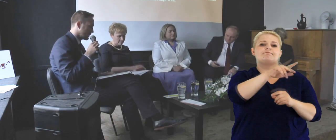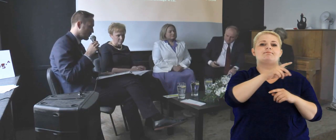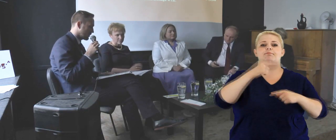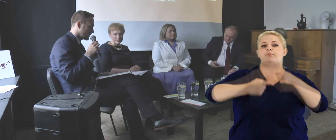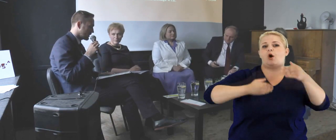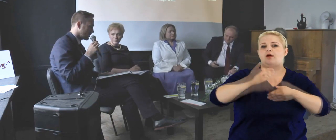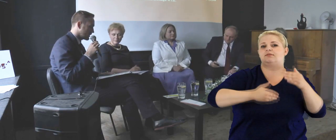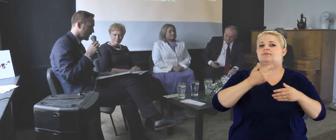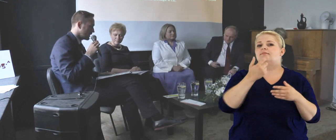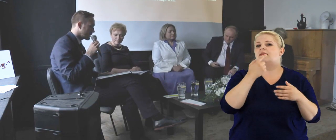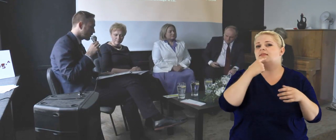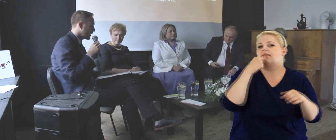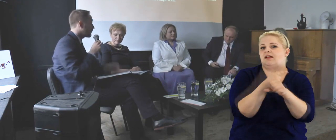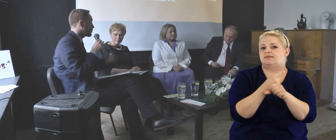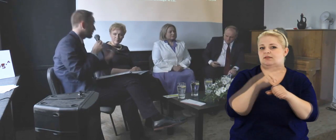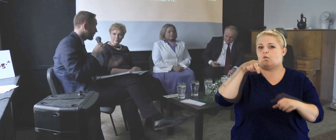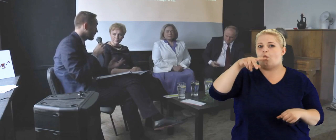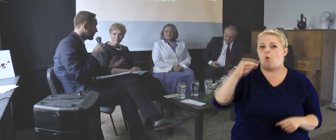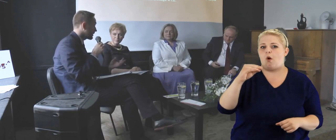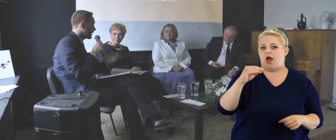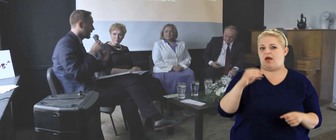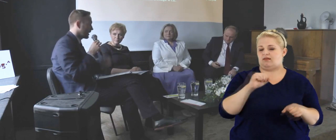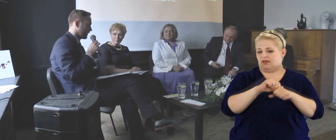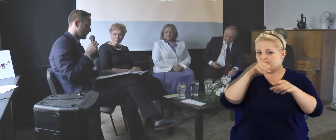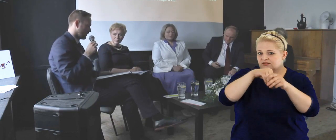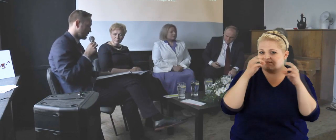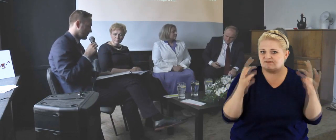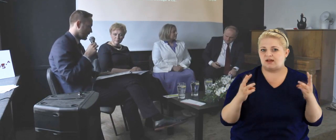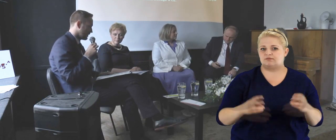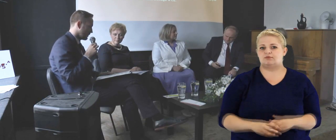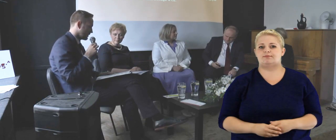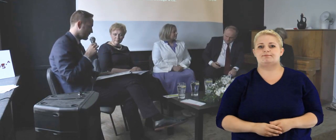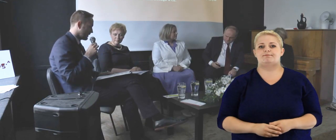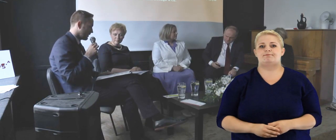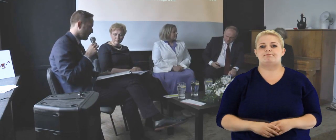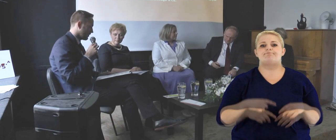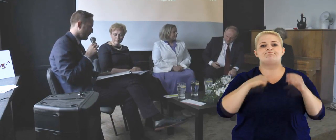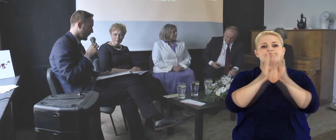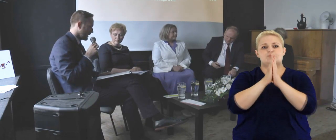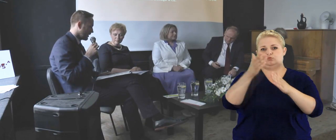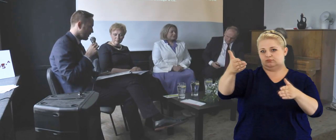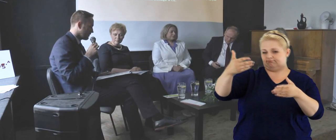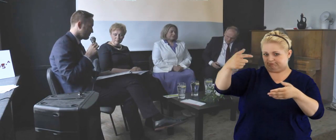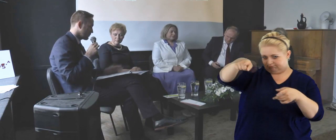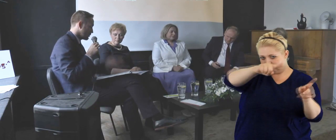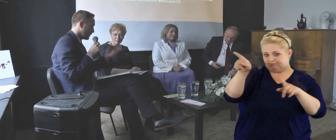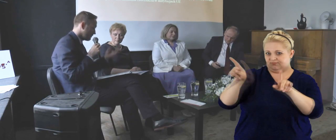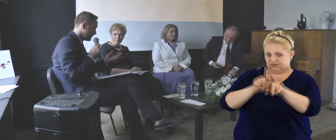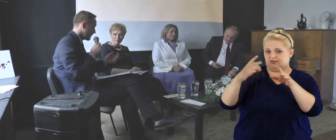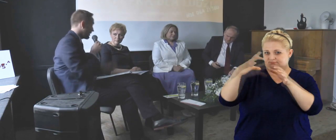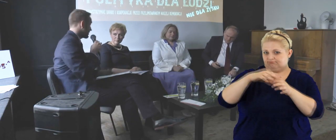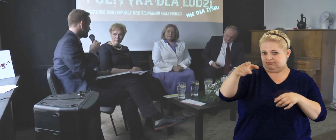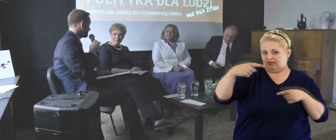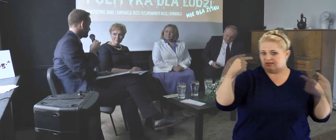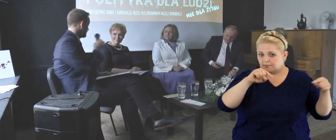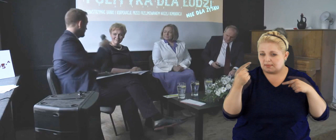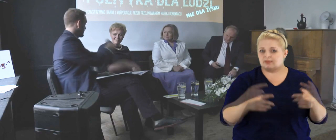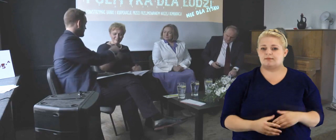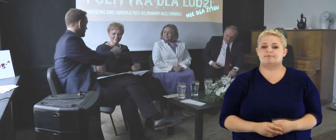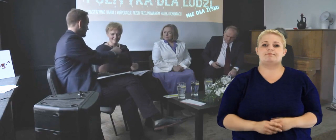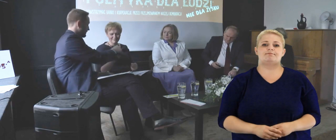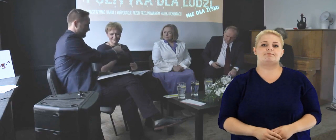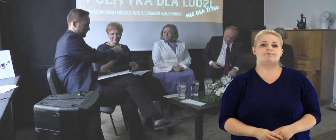decyzyjnych w Unii Europejskiej jest istotne, a potem będę prosił Państwa o udział w debacie.